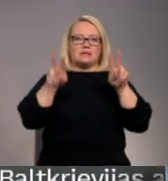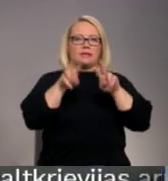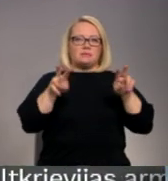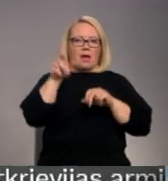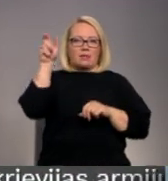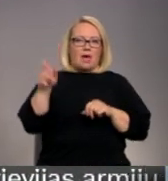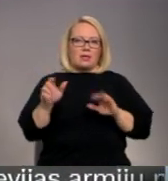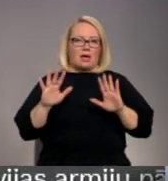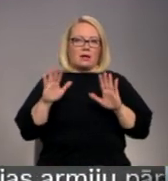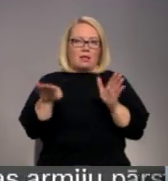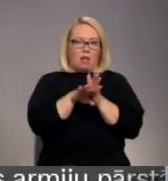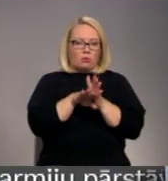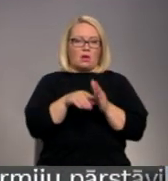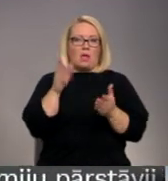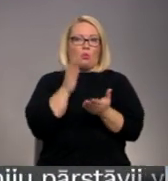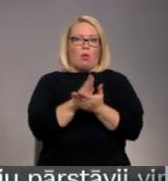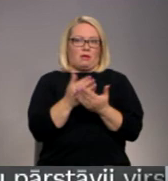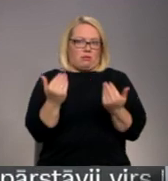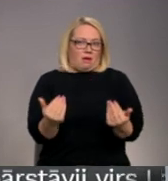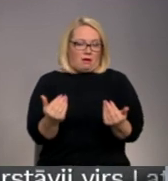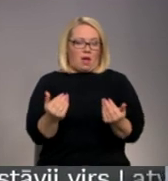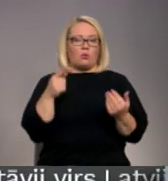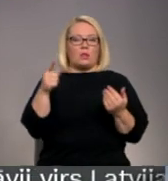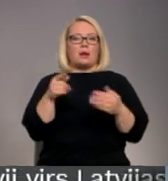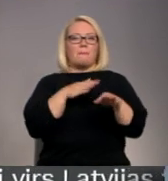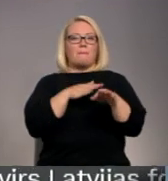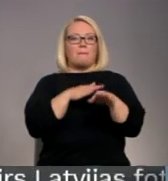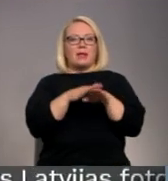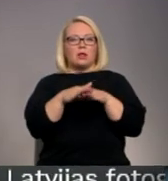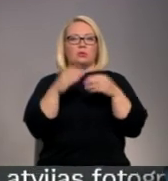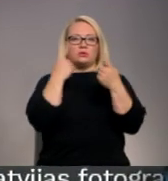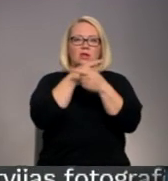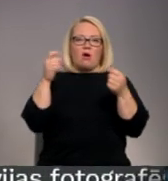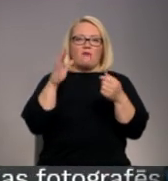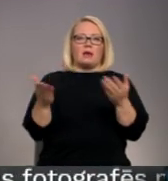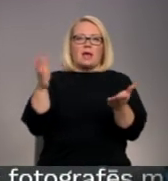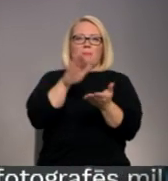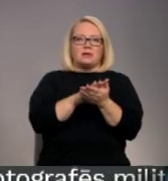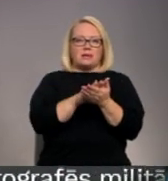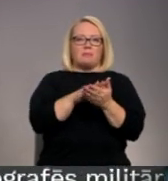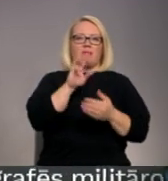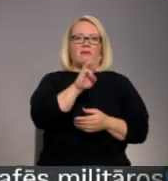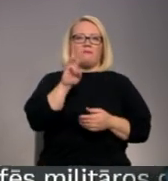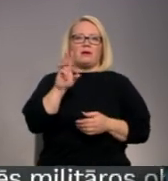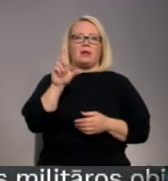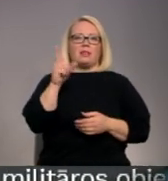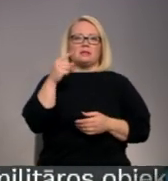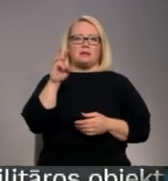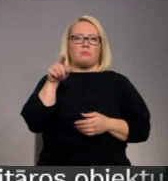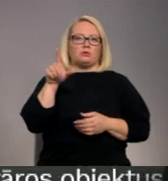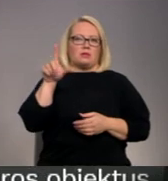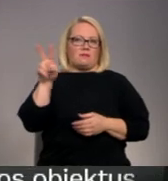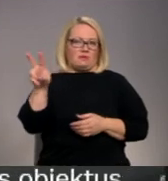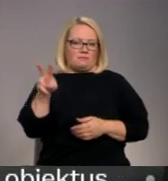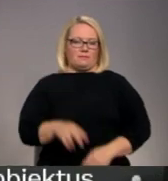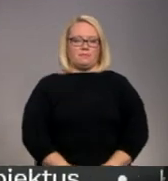kā tas noticis šoreiz. Ar pilnu izmeklēšanas ziņojumu iespējams iepazīties Savietas komediju internetu vietnē LSM-LV. Aneta